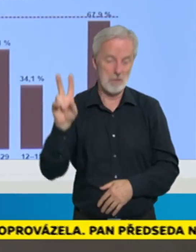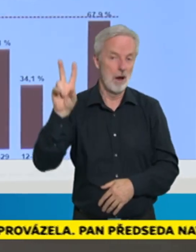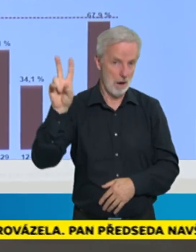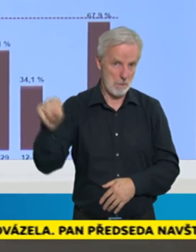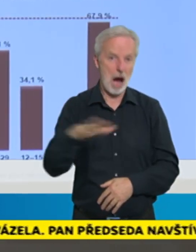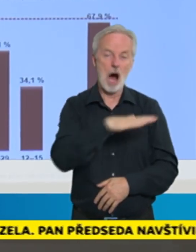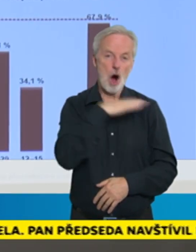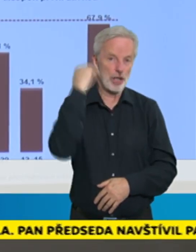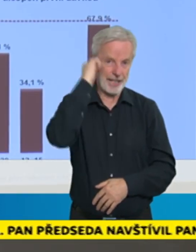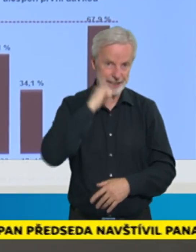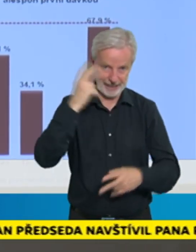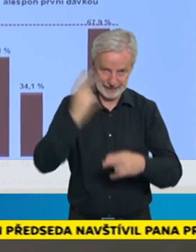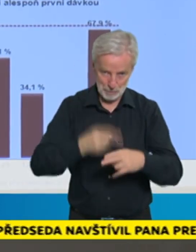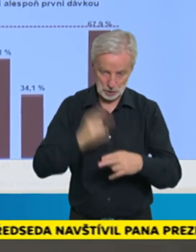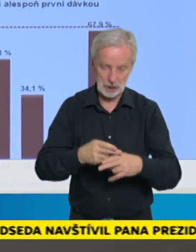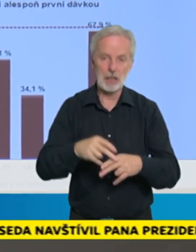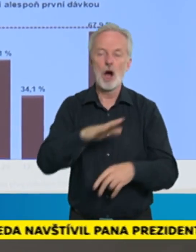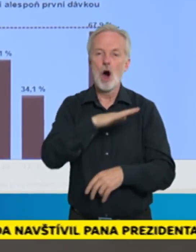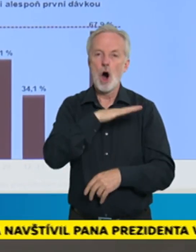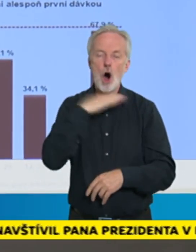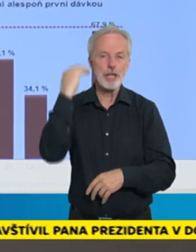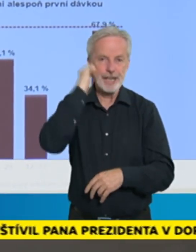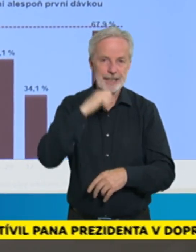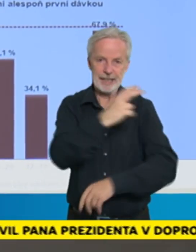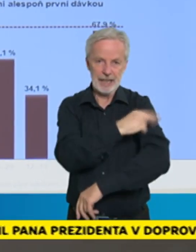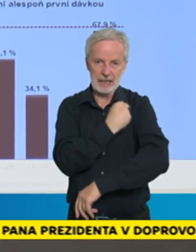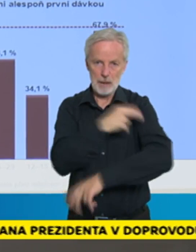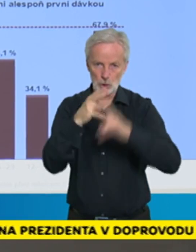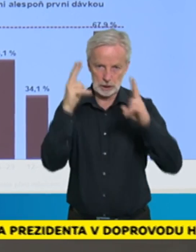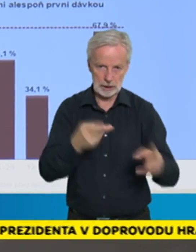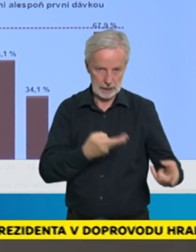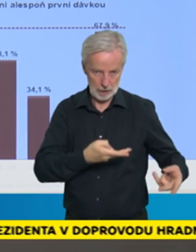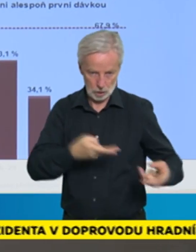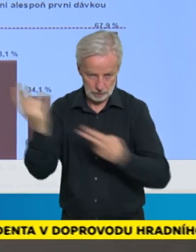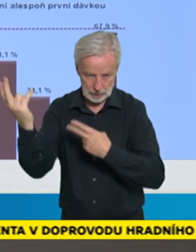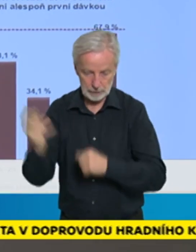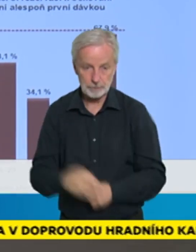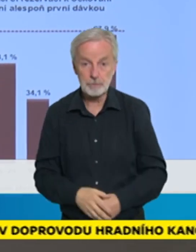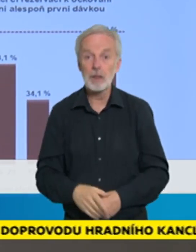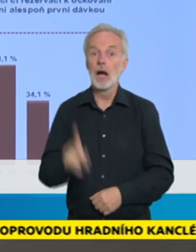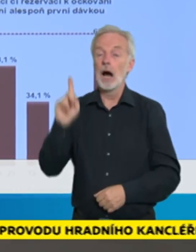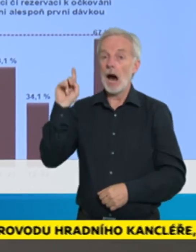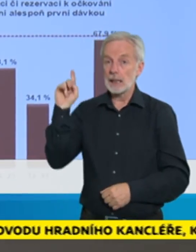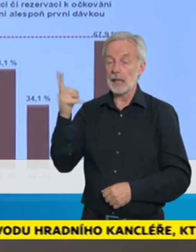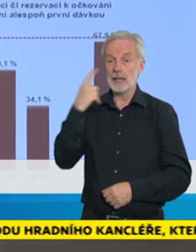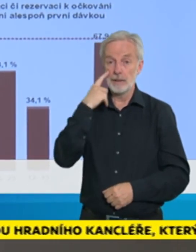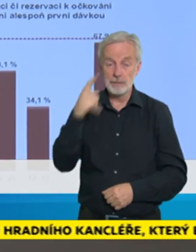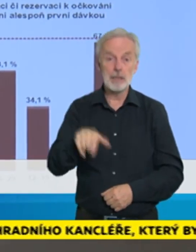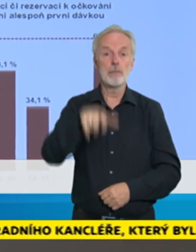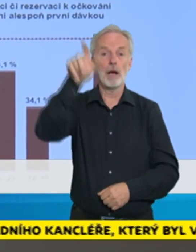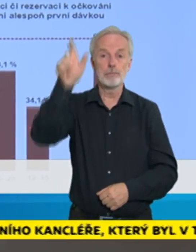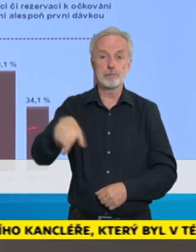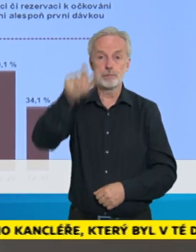hospitalizovaných. A toto je snad srozumitelně a doufám dobře viditelný obrázek proočkovanosti, řekněme, po jednotlivých věkových